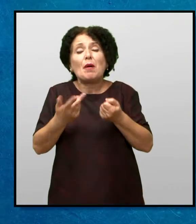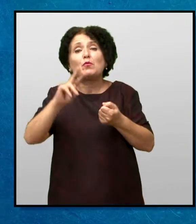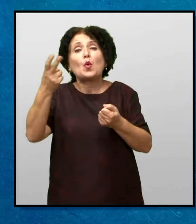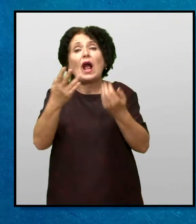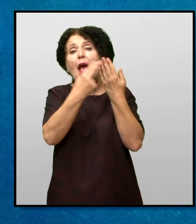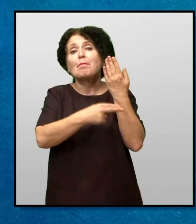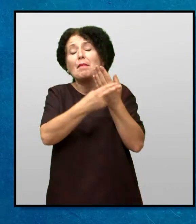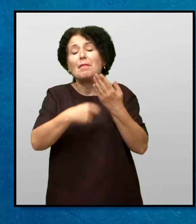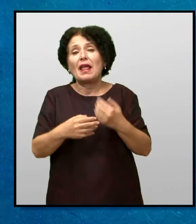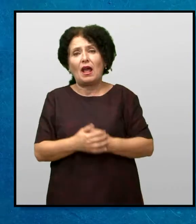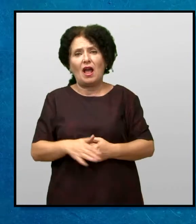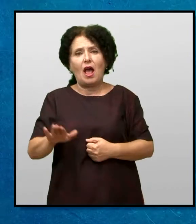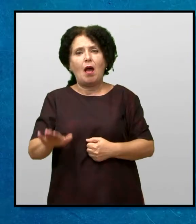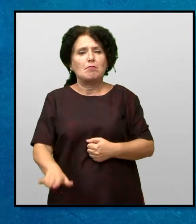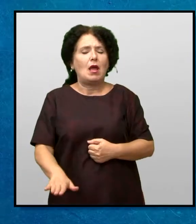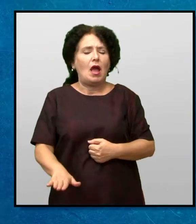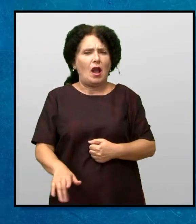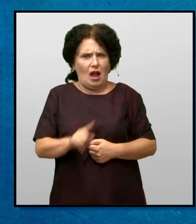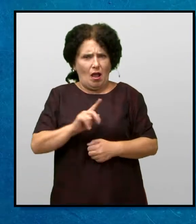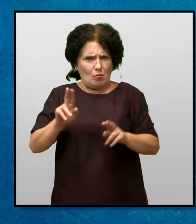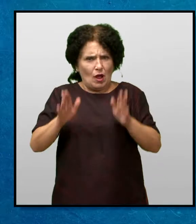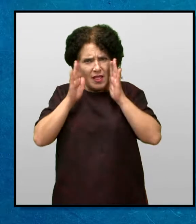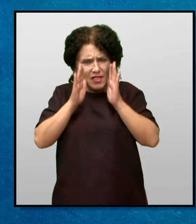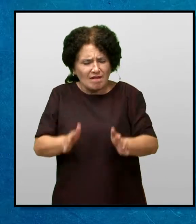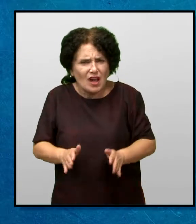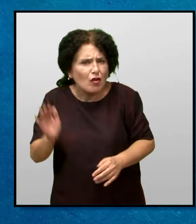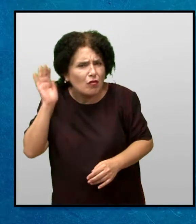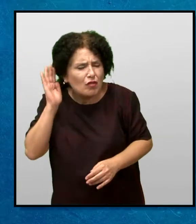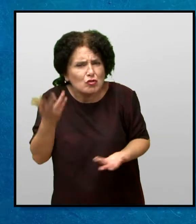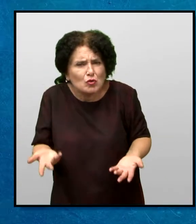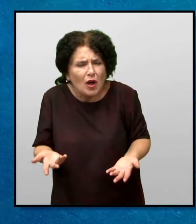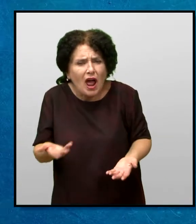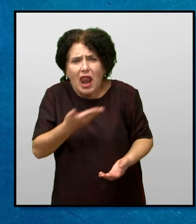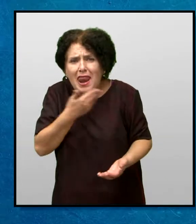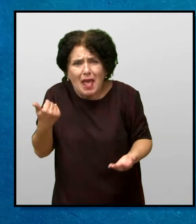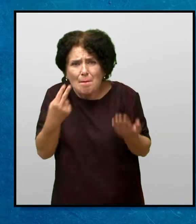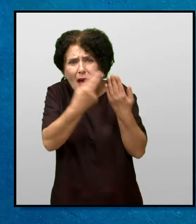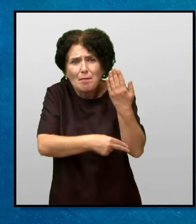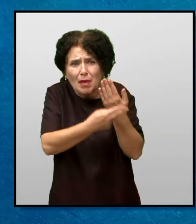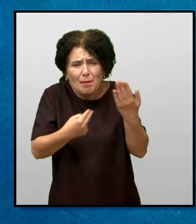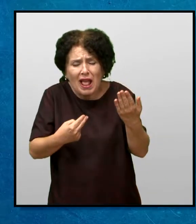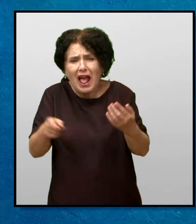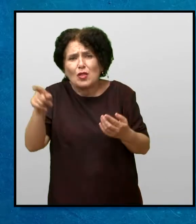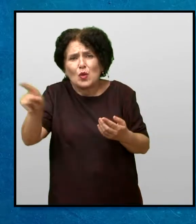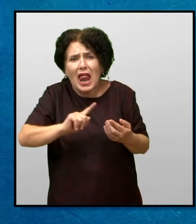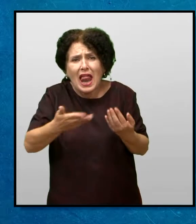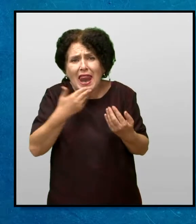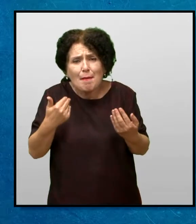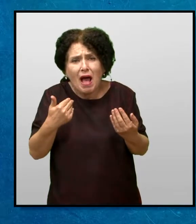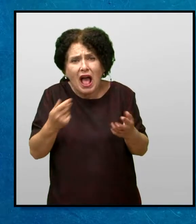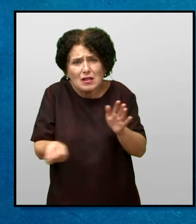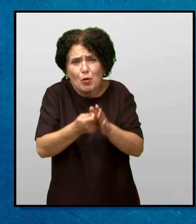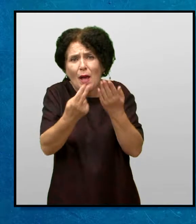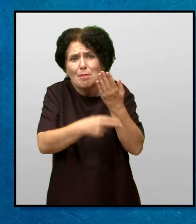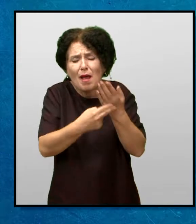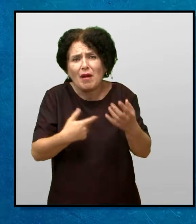други Мери не можеше да поверува во тоа што го слуша Нема библији, тој повеќе нема библији за